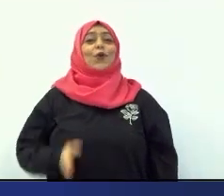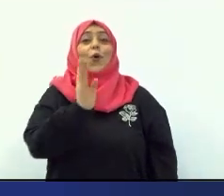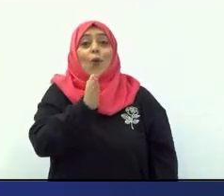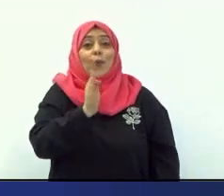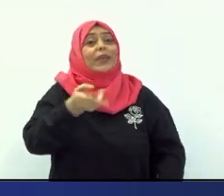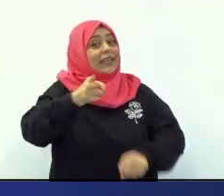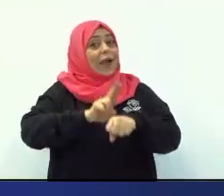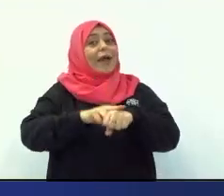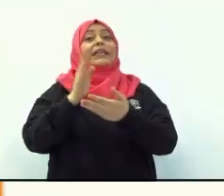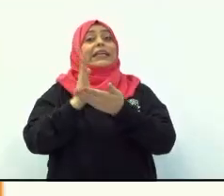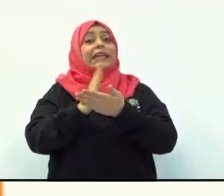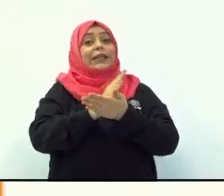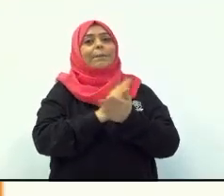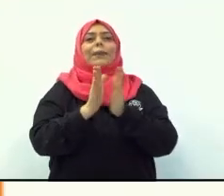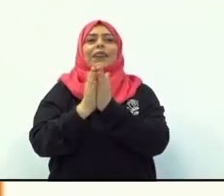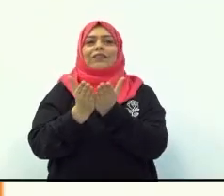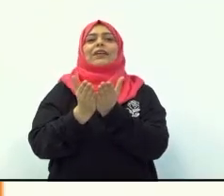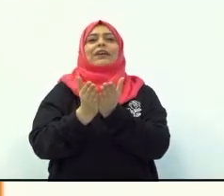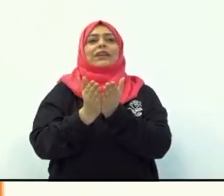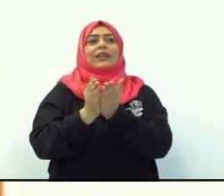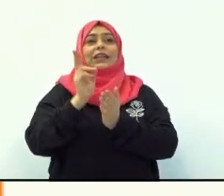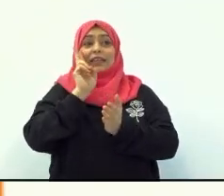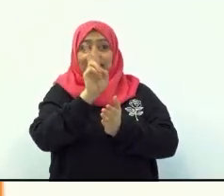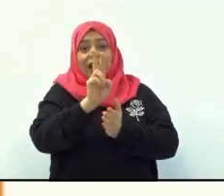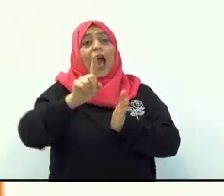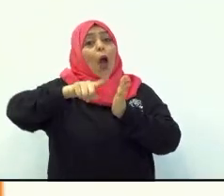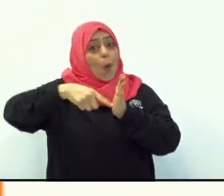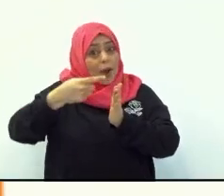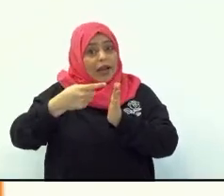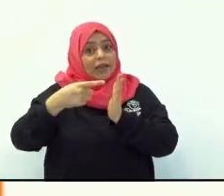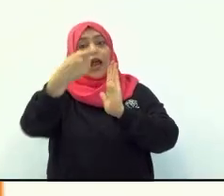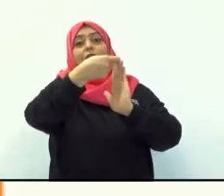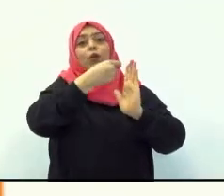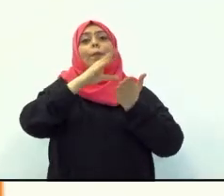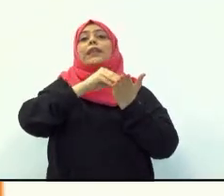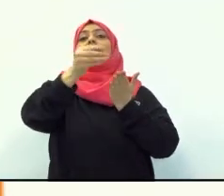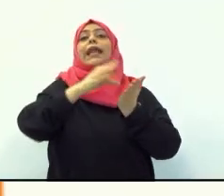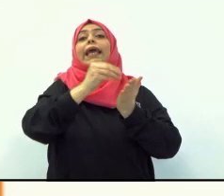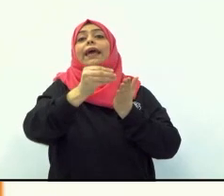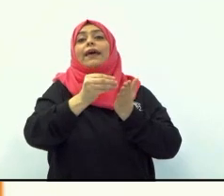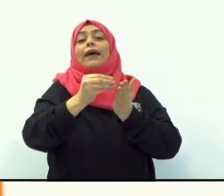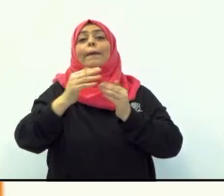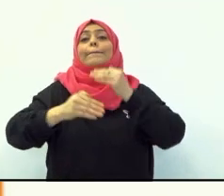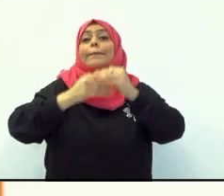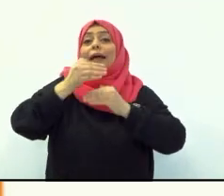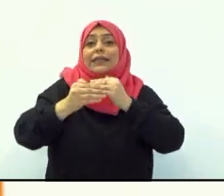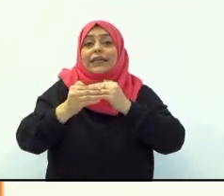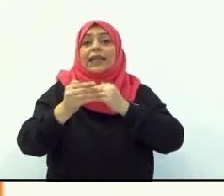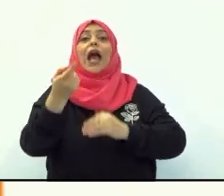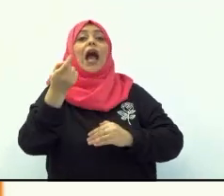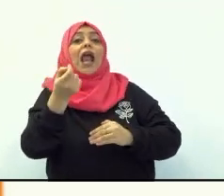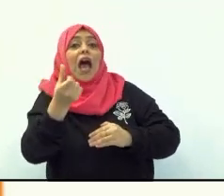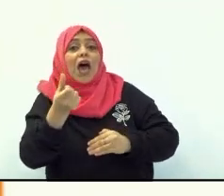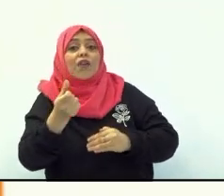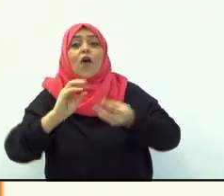تنظيم الدفتر بهذا الشكل نكتب أولا التاريخ في الأعلى نكتب الحرف باللون الأحمر أو